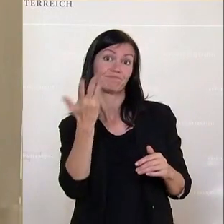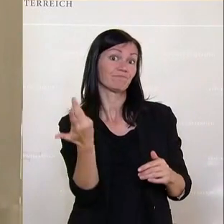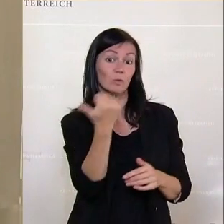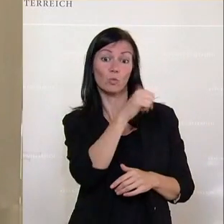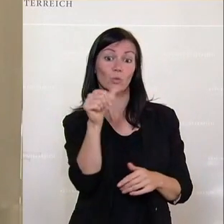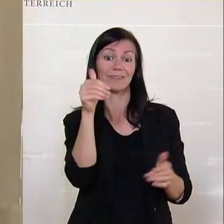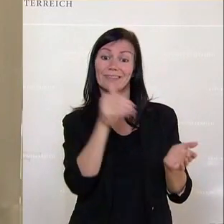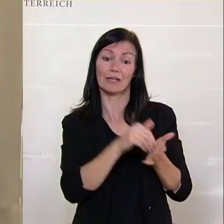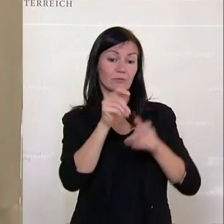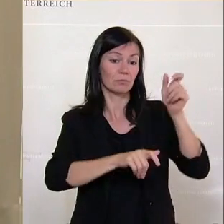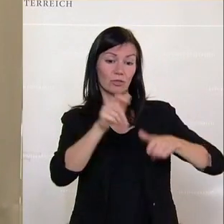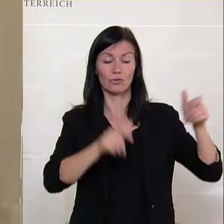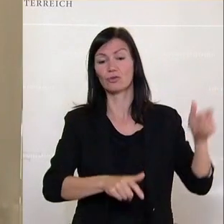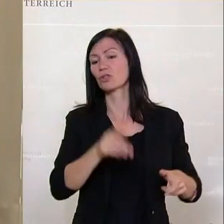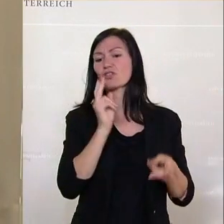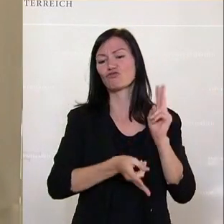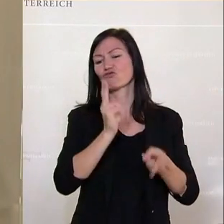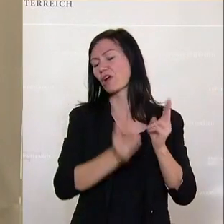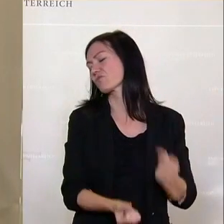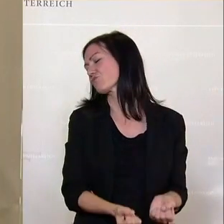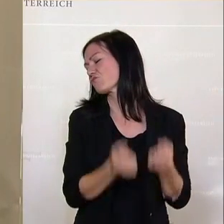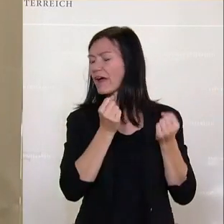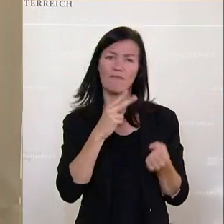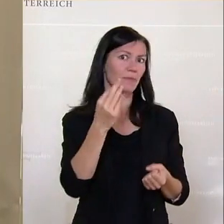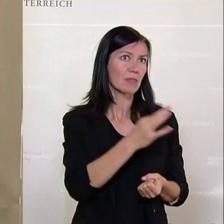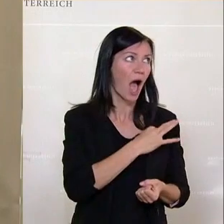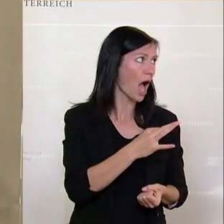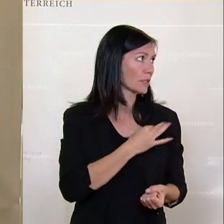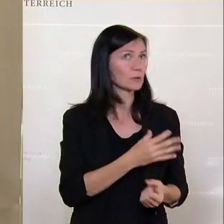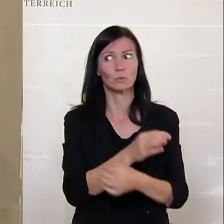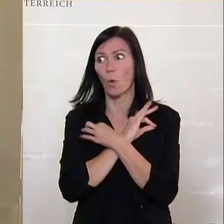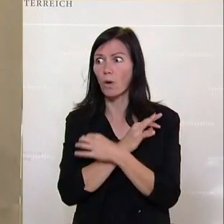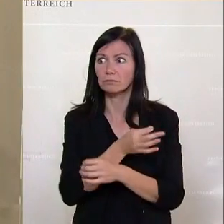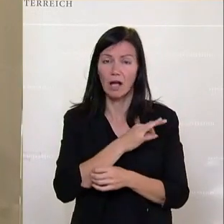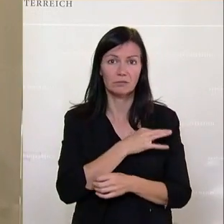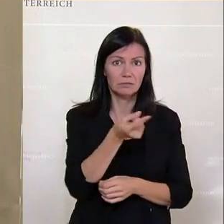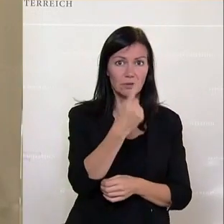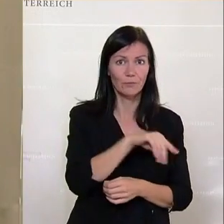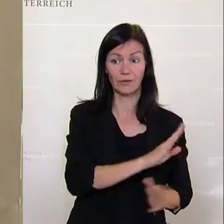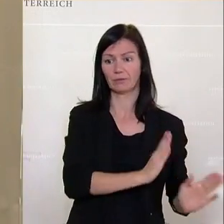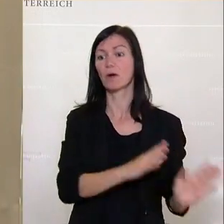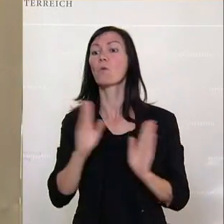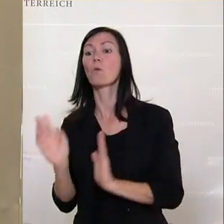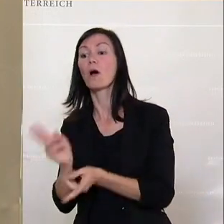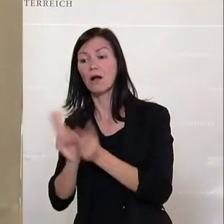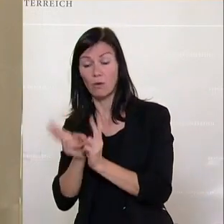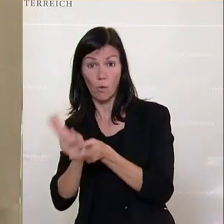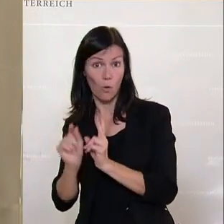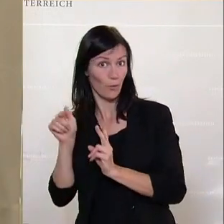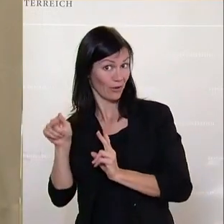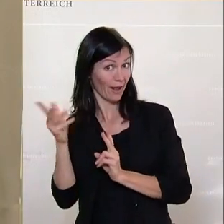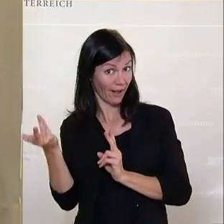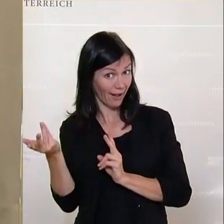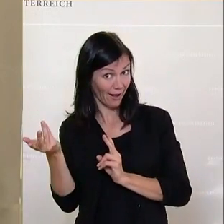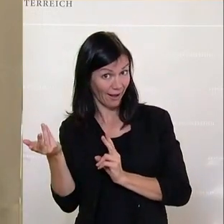haben 100.000 den schweren Schaden davongetragen von dieser Angst- und Todesangstpolitik. Und Komödie, Komödie ist dann immer, wenn ich mir